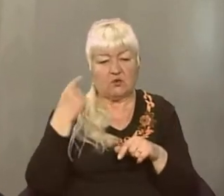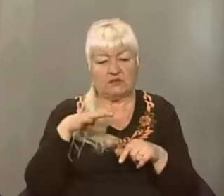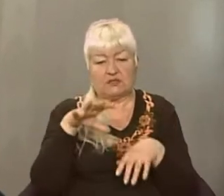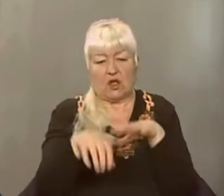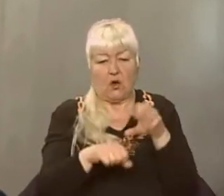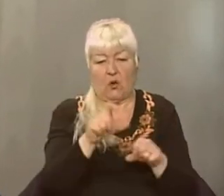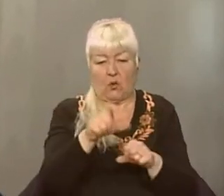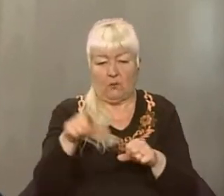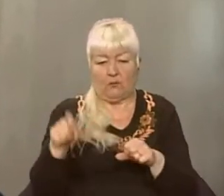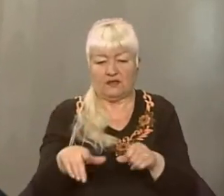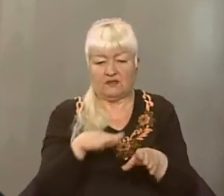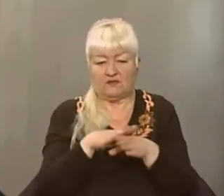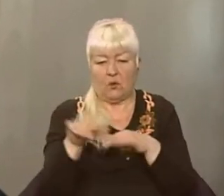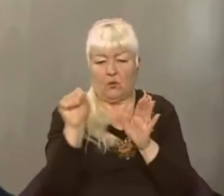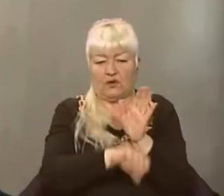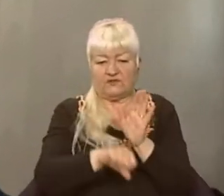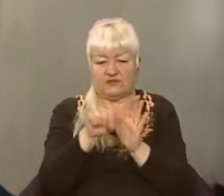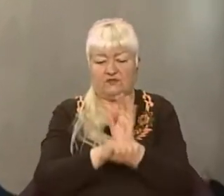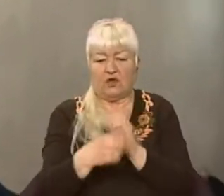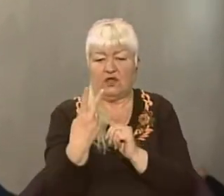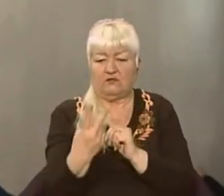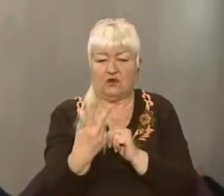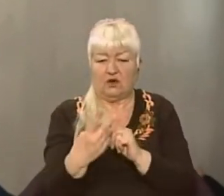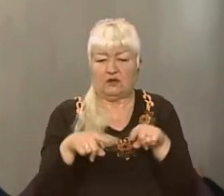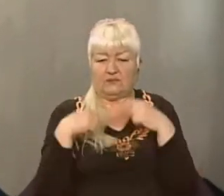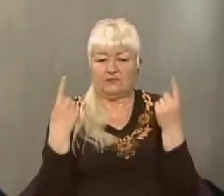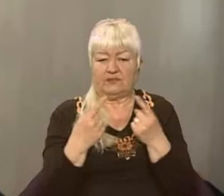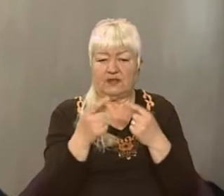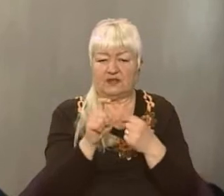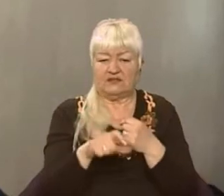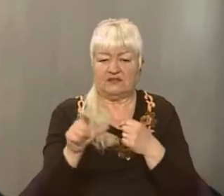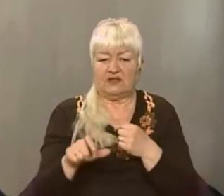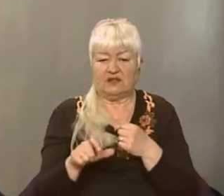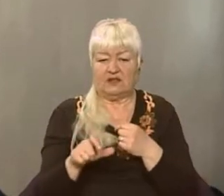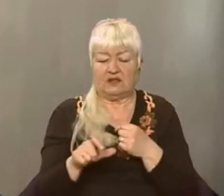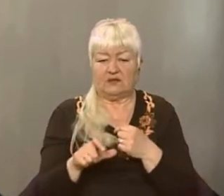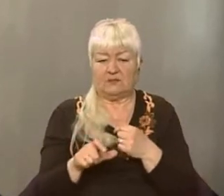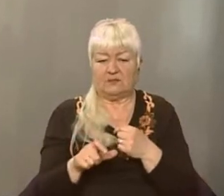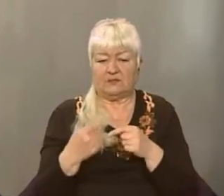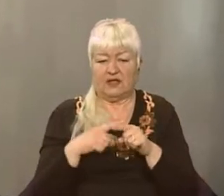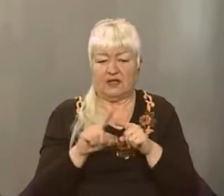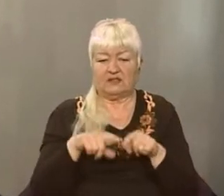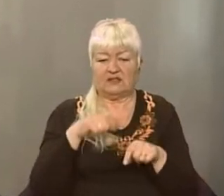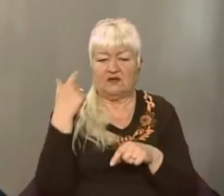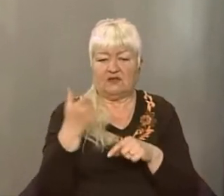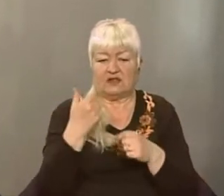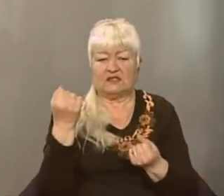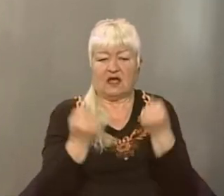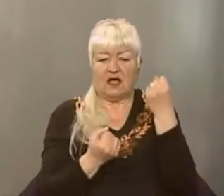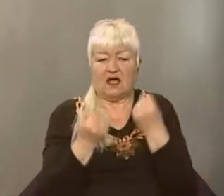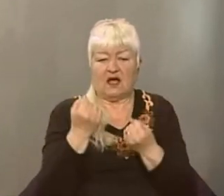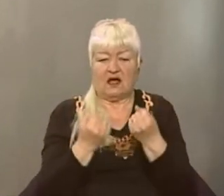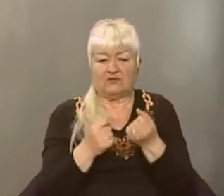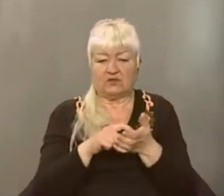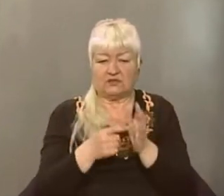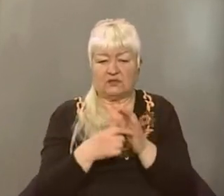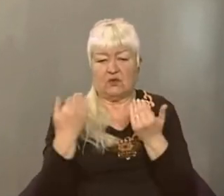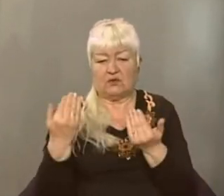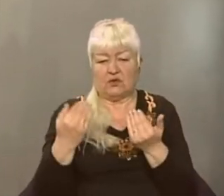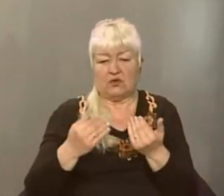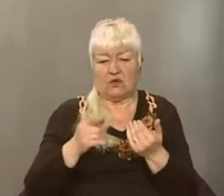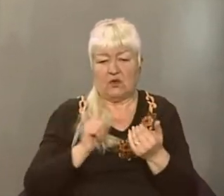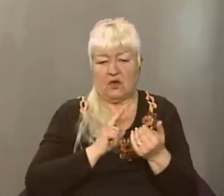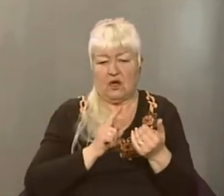окупанти вчиняють вбивство двох цивільних осіб, це власник автосалону та його